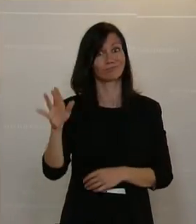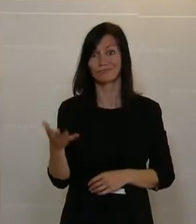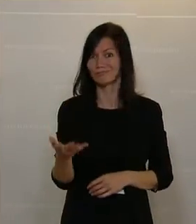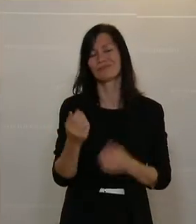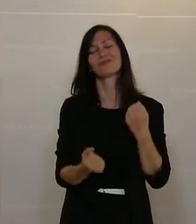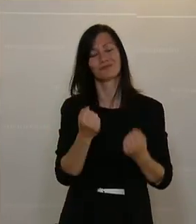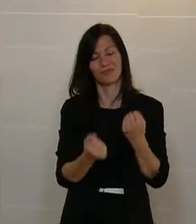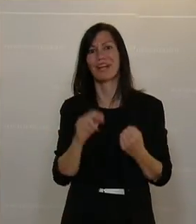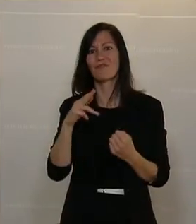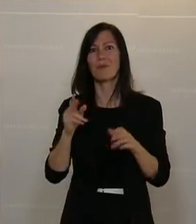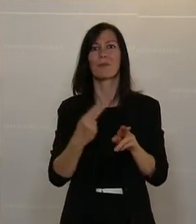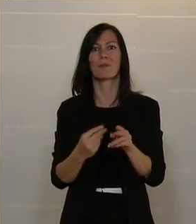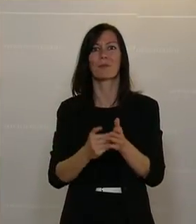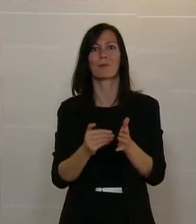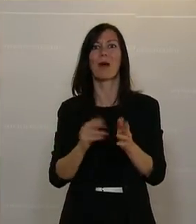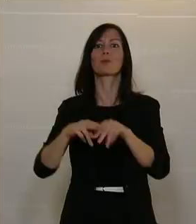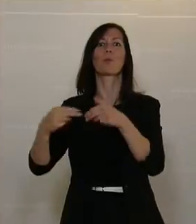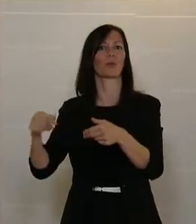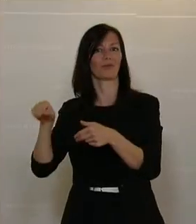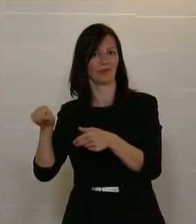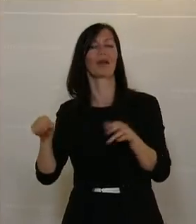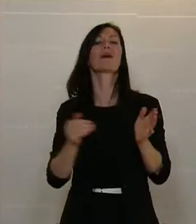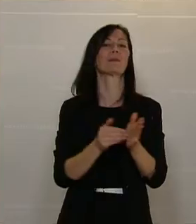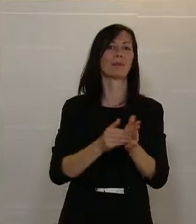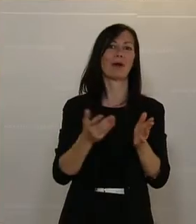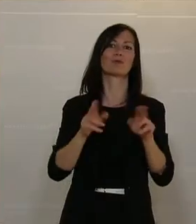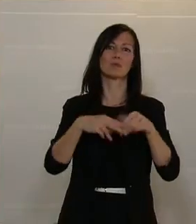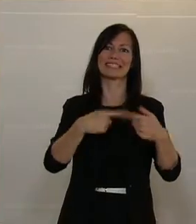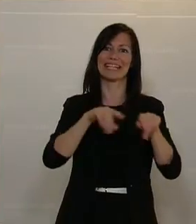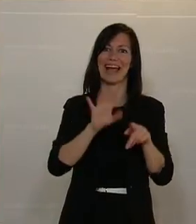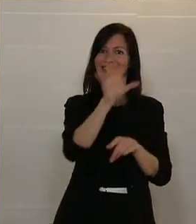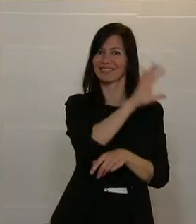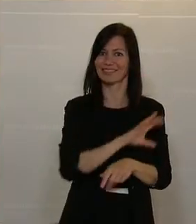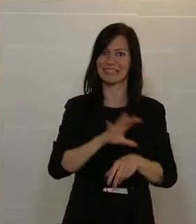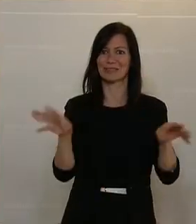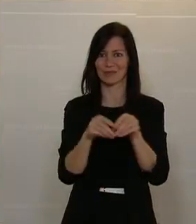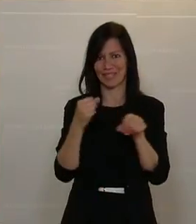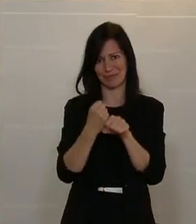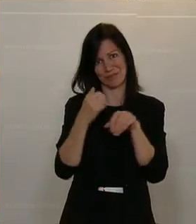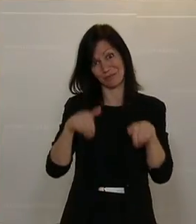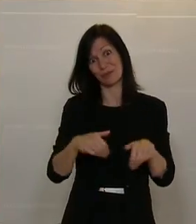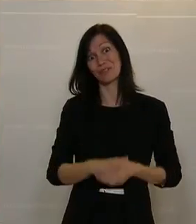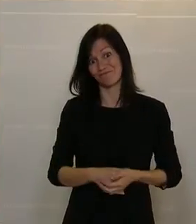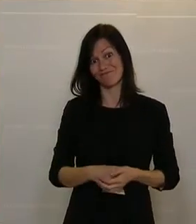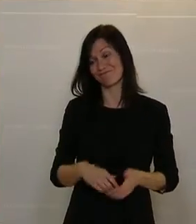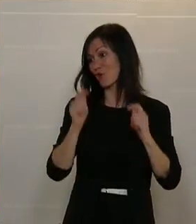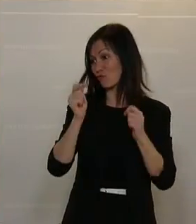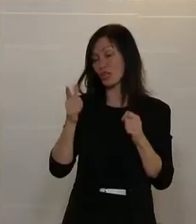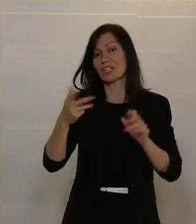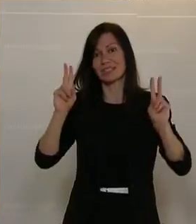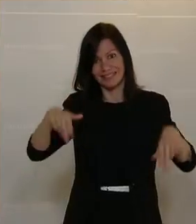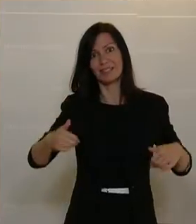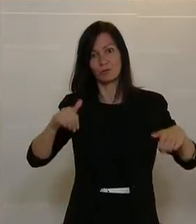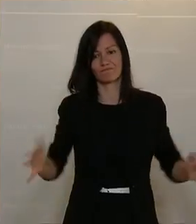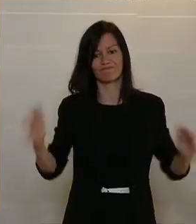schwer. Wir brauchen den Bund, wir brauchen die Länder und ich glaube daher auch, dass der Vorschlag, dass man hier wirklich zusammenarbeitet, der